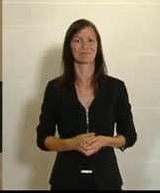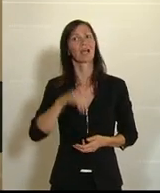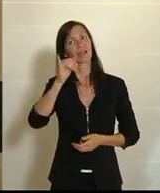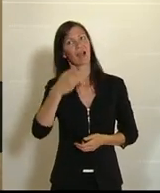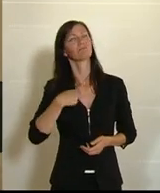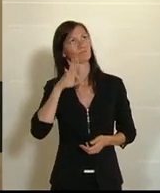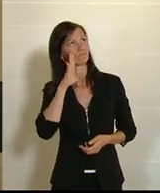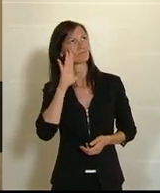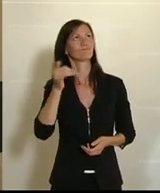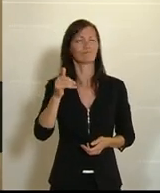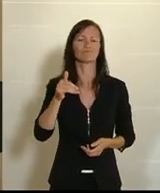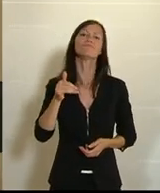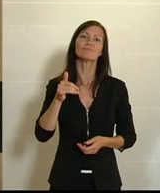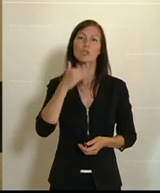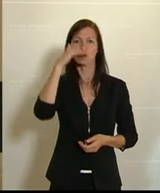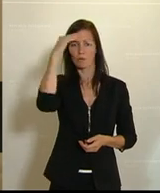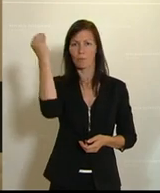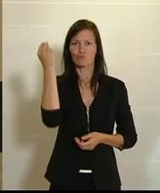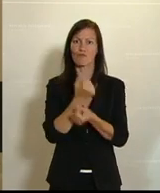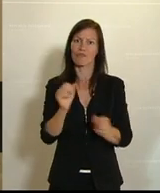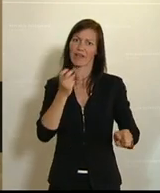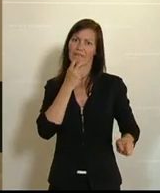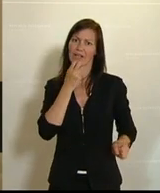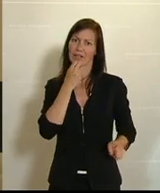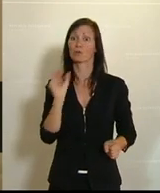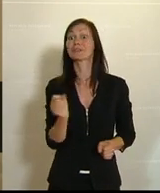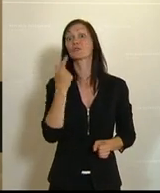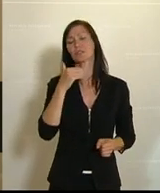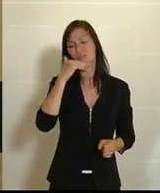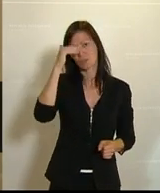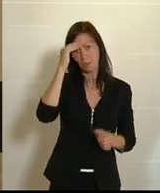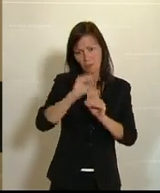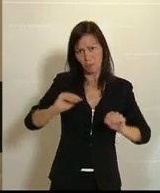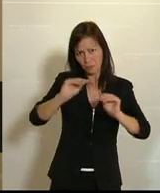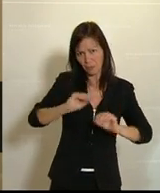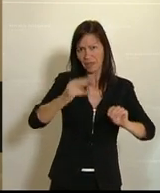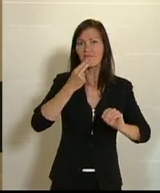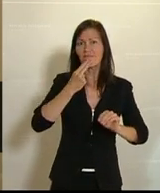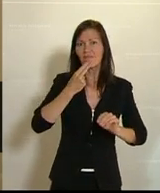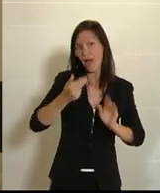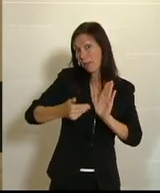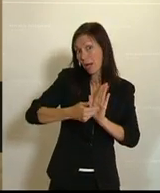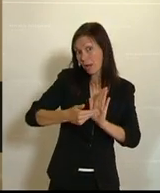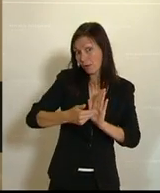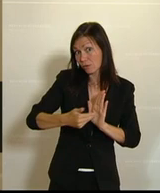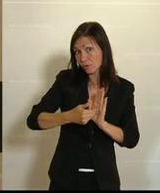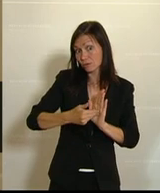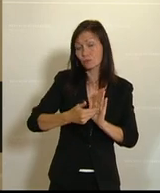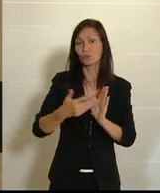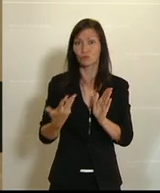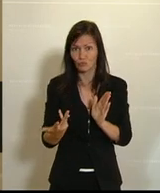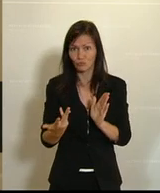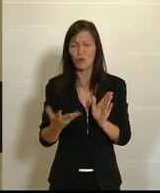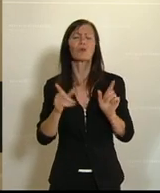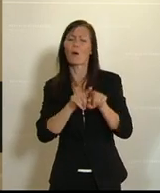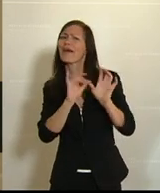die freiwillige Sommerschulen und auch insbesondere der Sommerunterricht für jene, die es brauchen, um Eltern andererseits